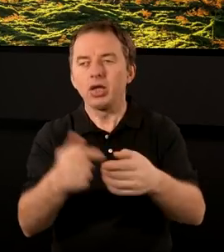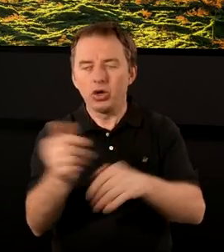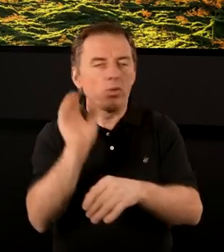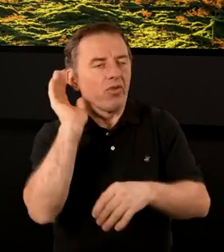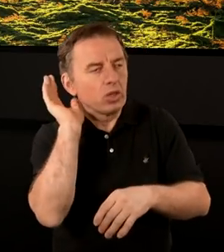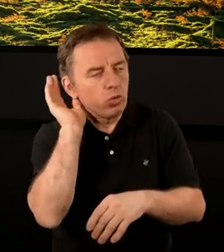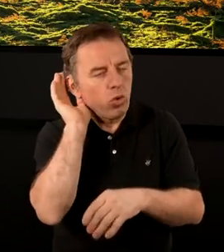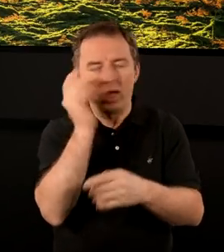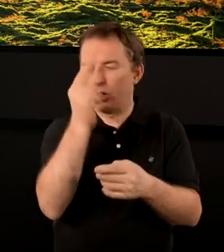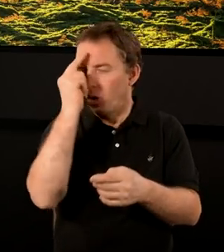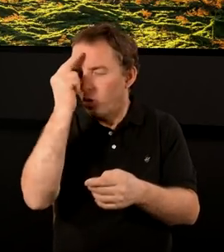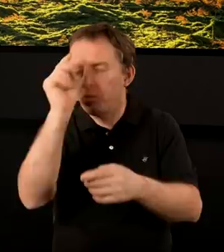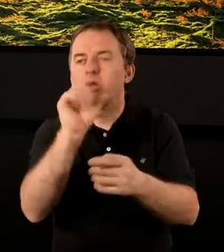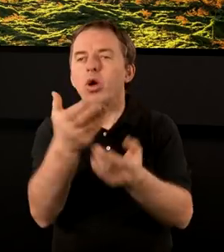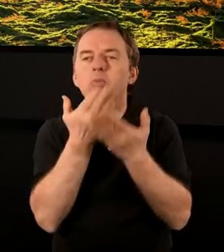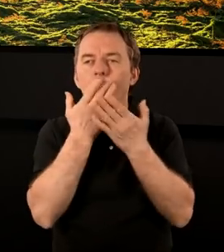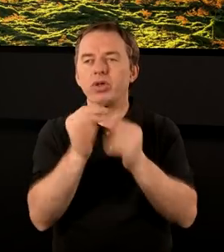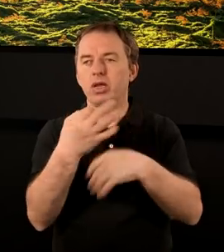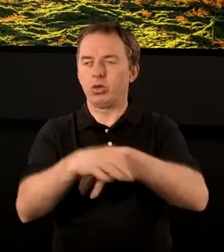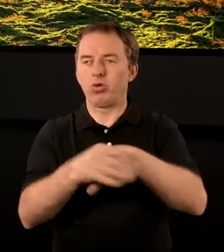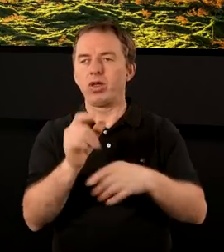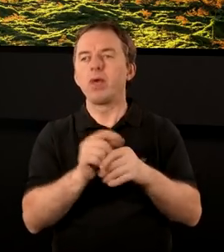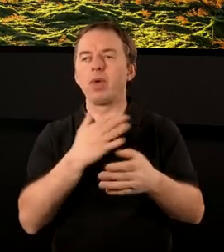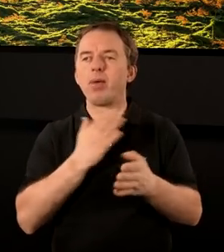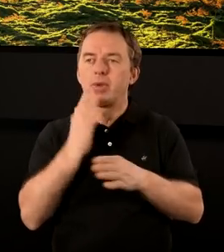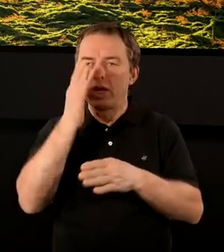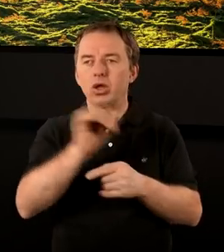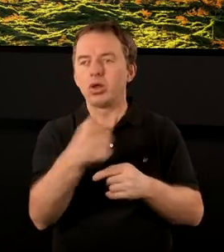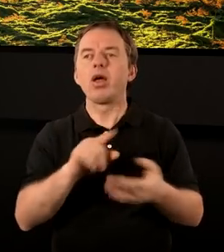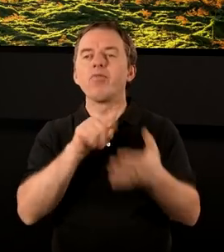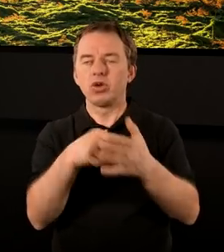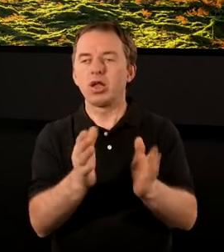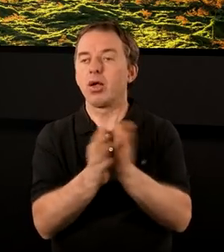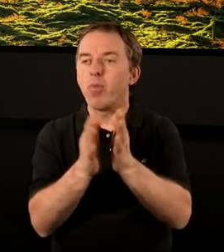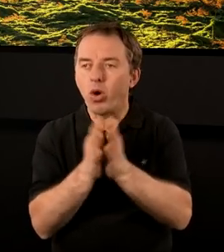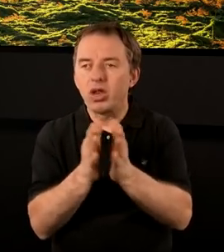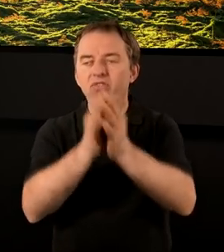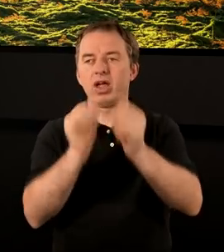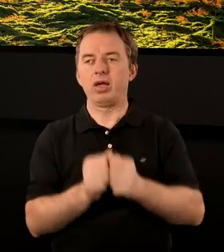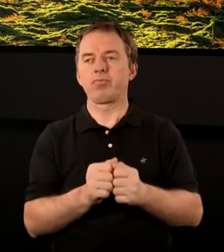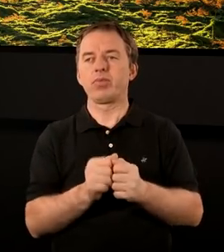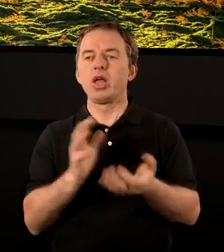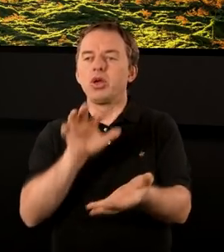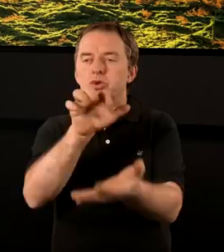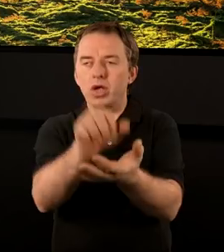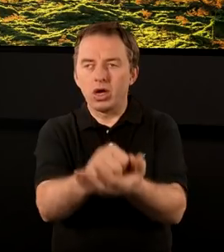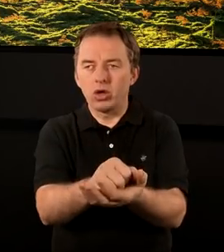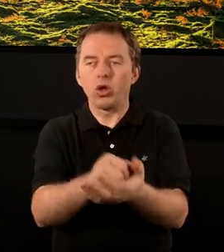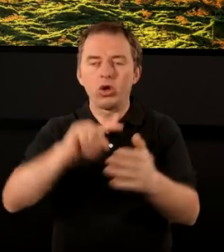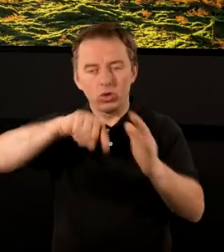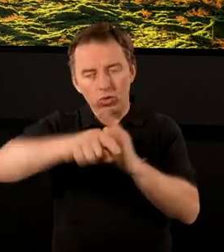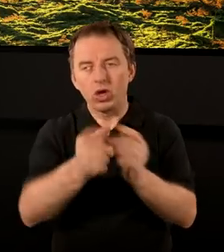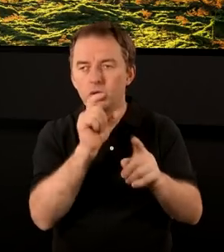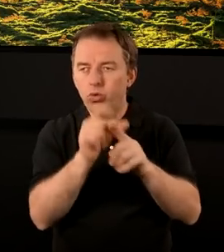trzeba się w to wsłuchać. Trzeba to zrobić należyciem. I mam nadzieję, że właśnie w modlitwie, sięgając